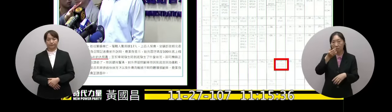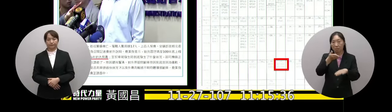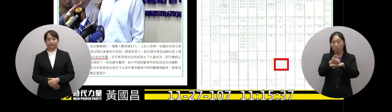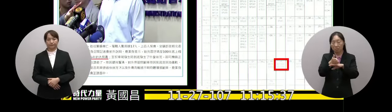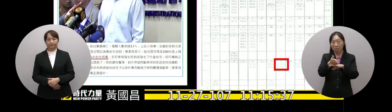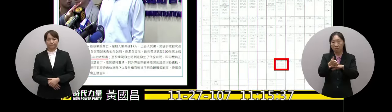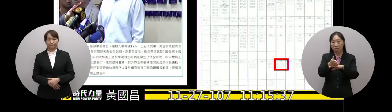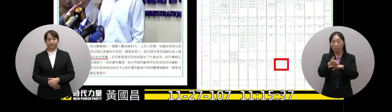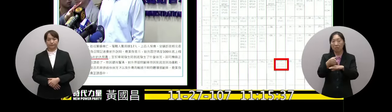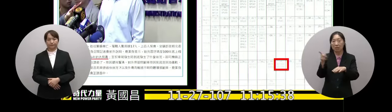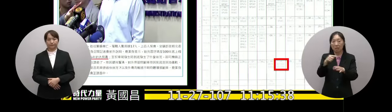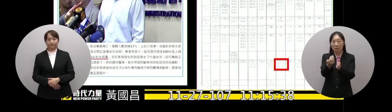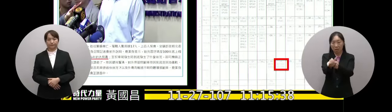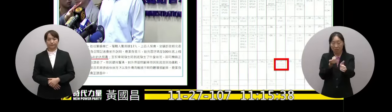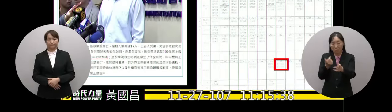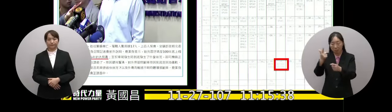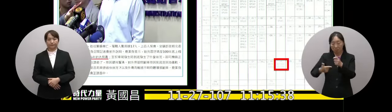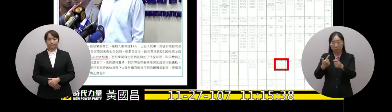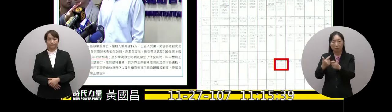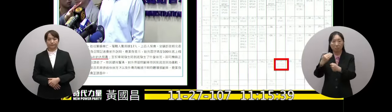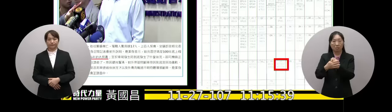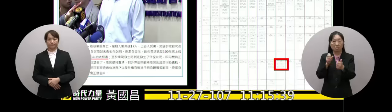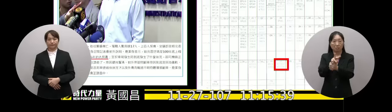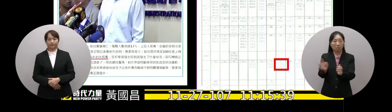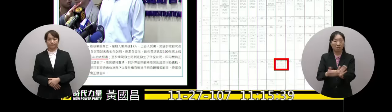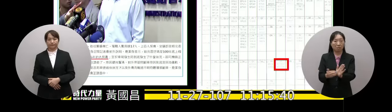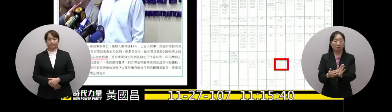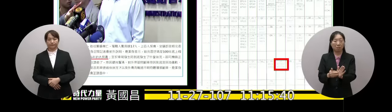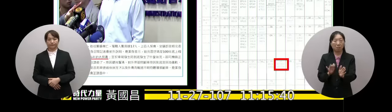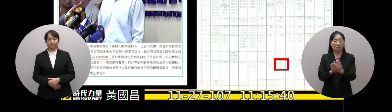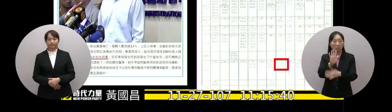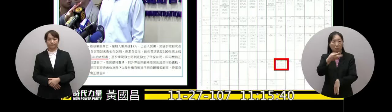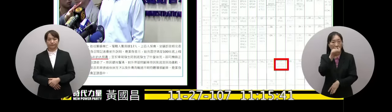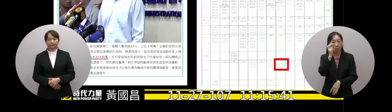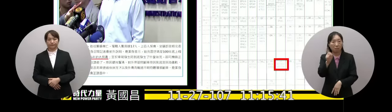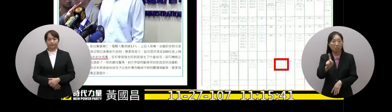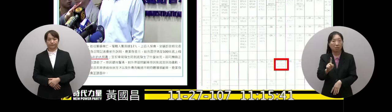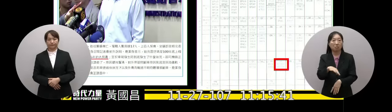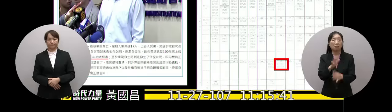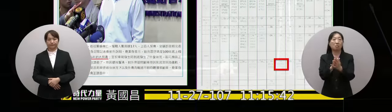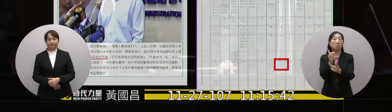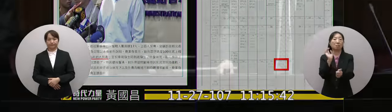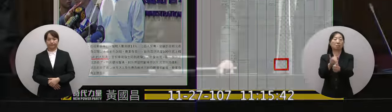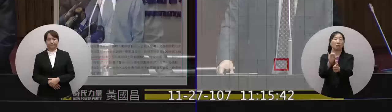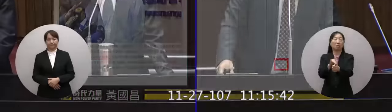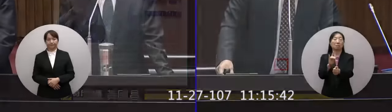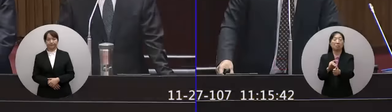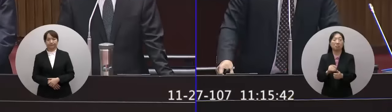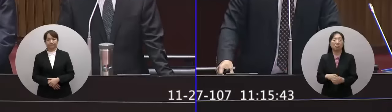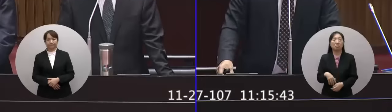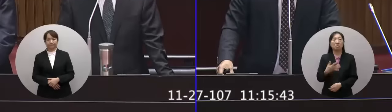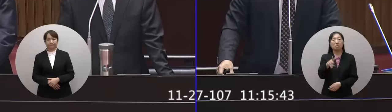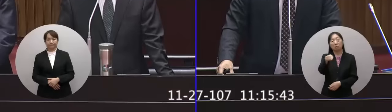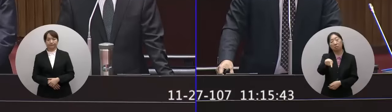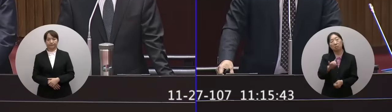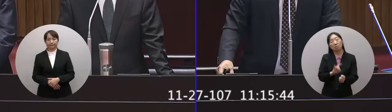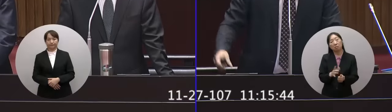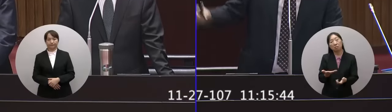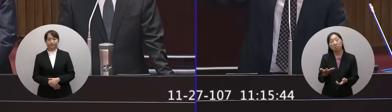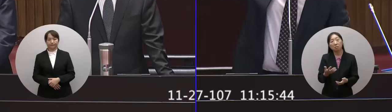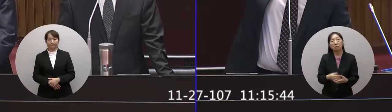其實日前才完成六年大保養後來發現是什麼一場騙局他為什麼會這樣講